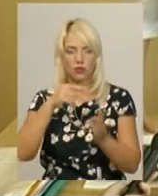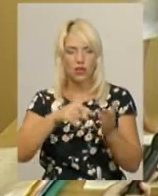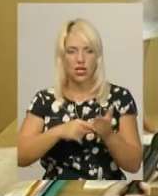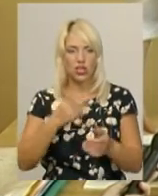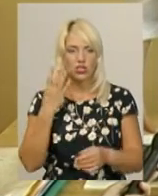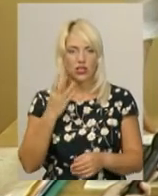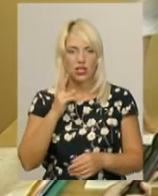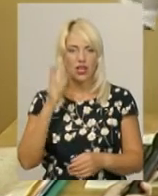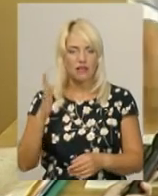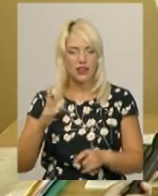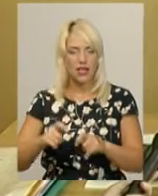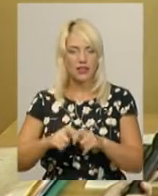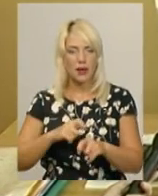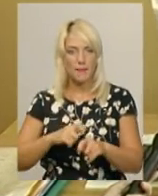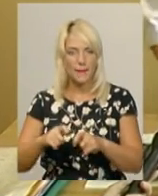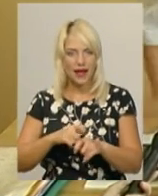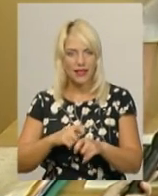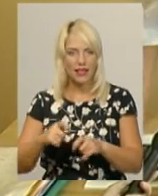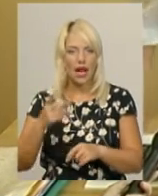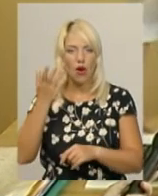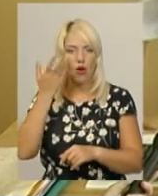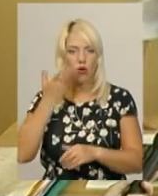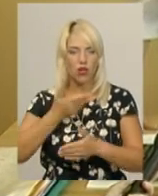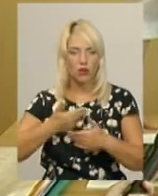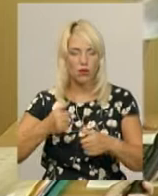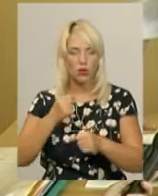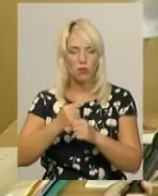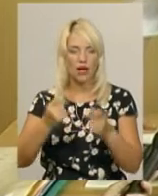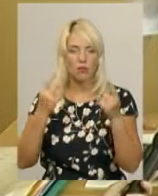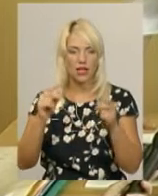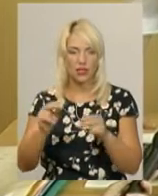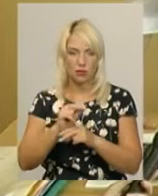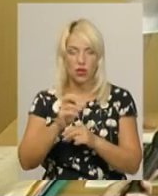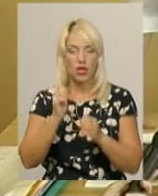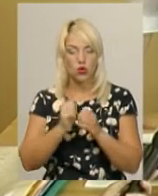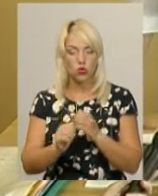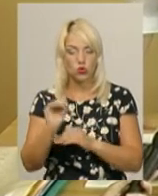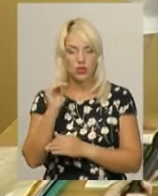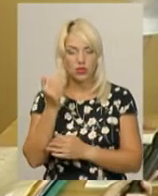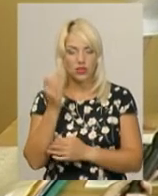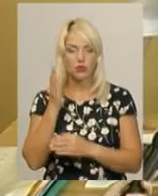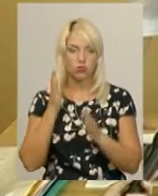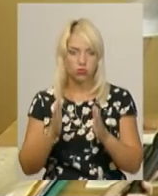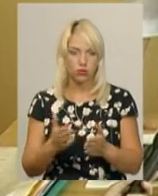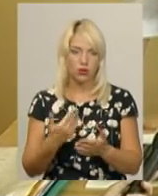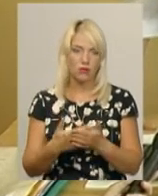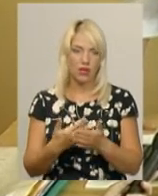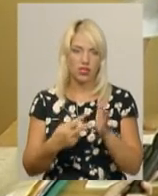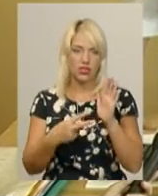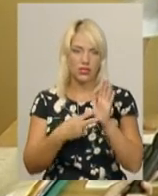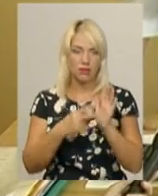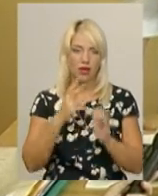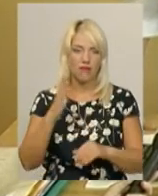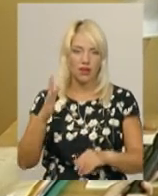метрів квадратних. Коли ми зробимо капітальний ремонт, то на кожну дитину буде майже 7 метрів